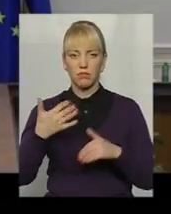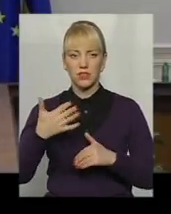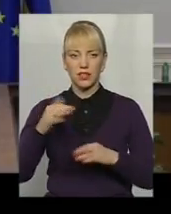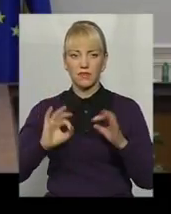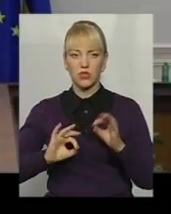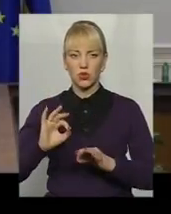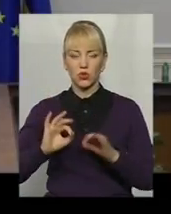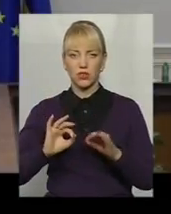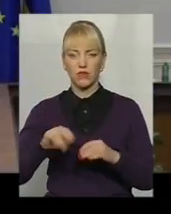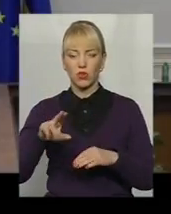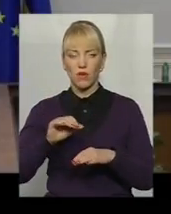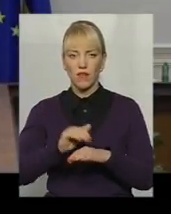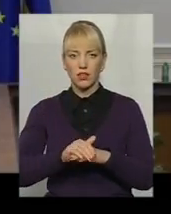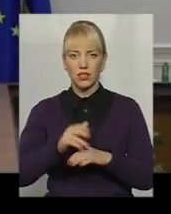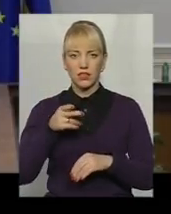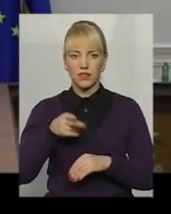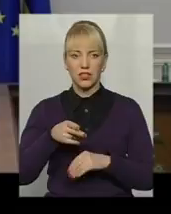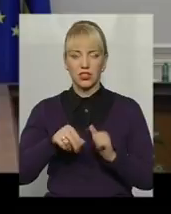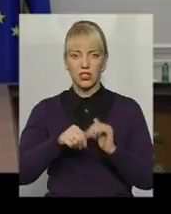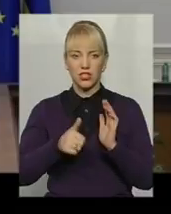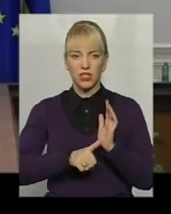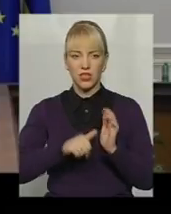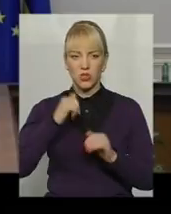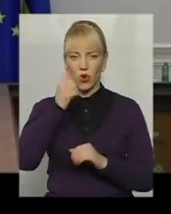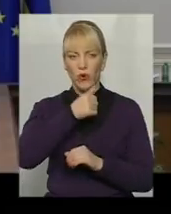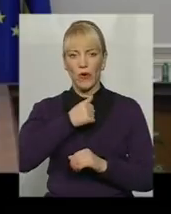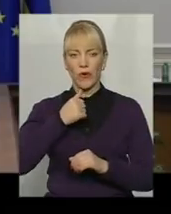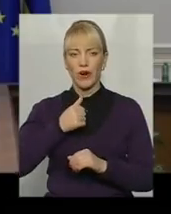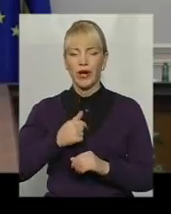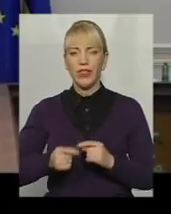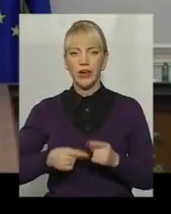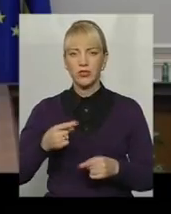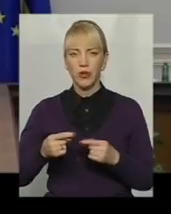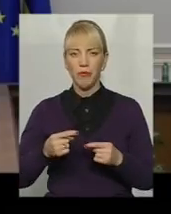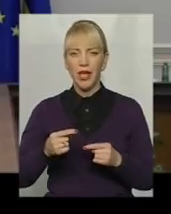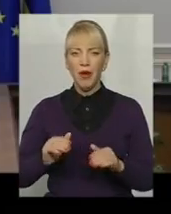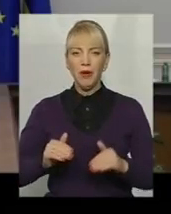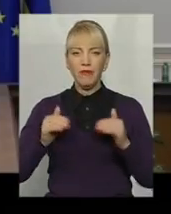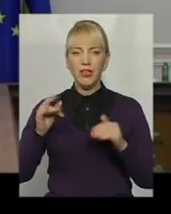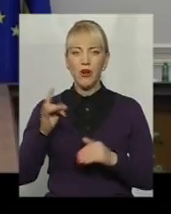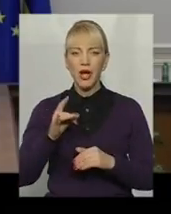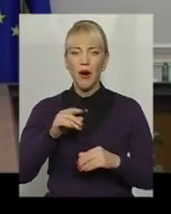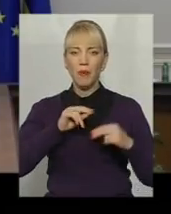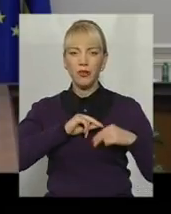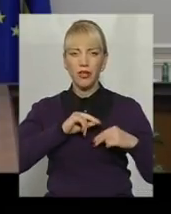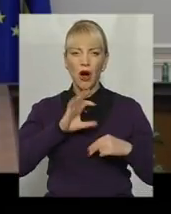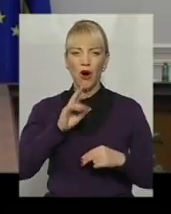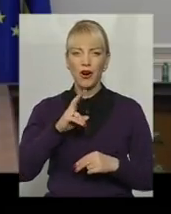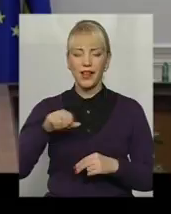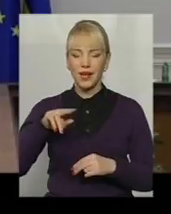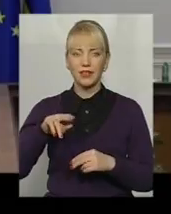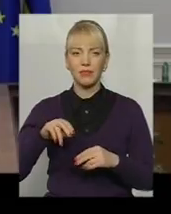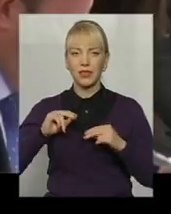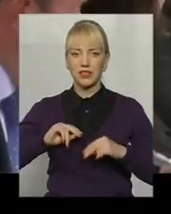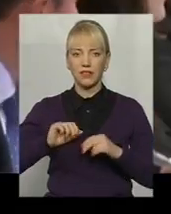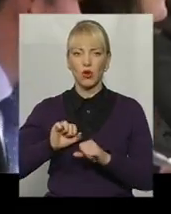% до факту 2016 року. Наступне. Підвищення розмірів посадових кладів працівників охорони здоров